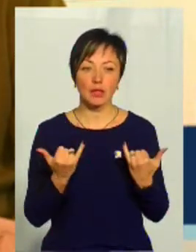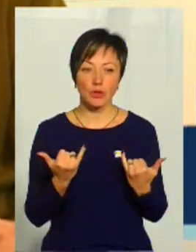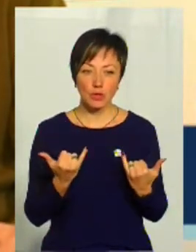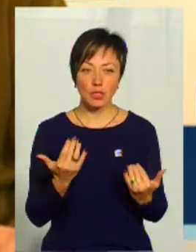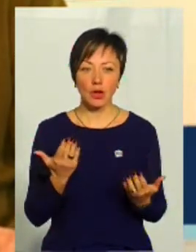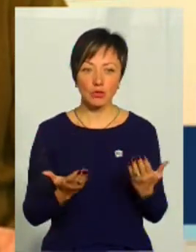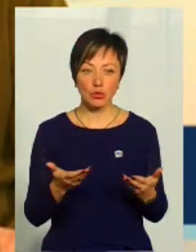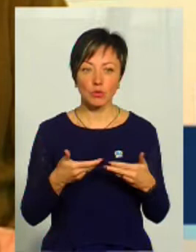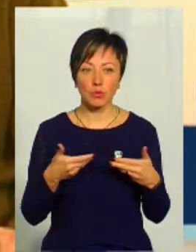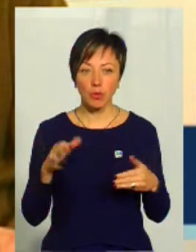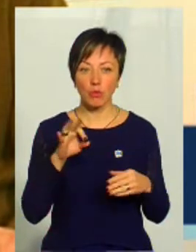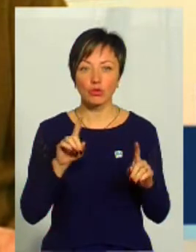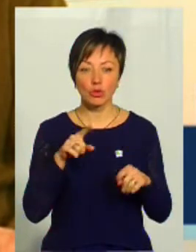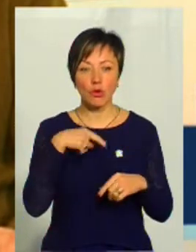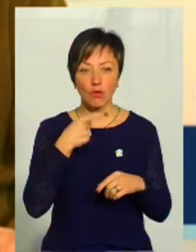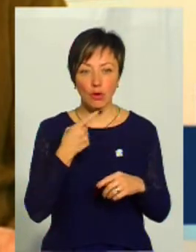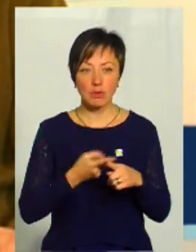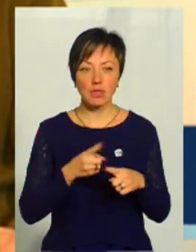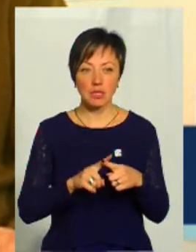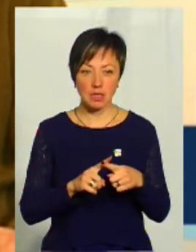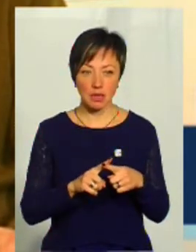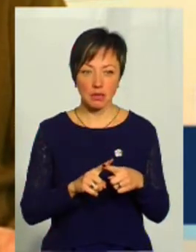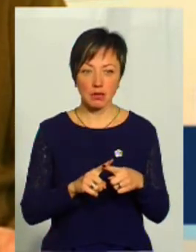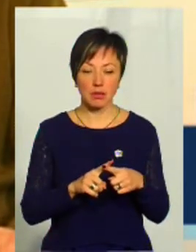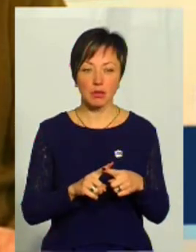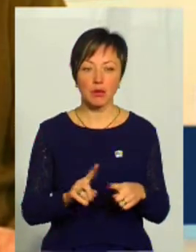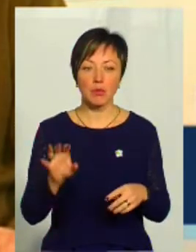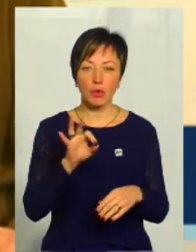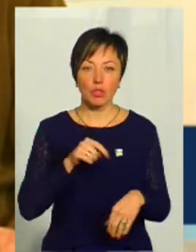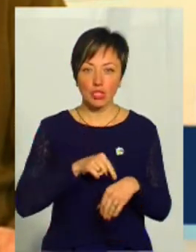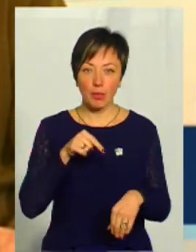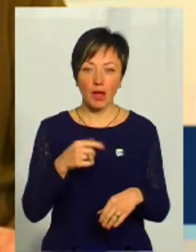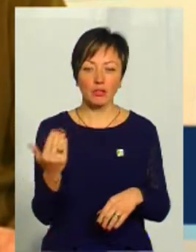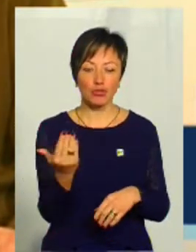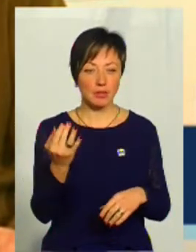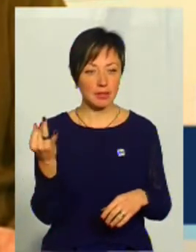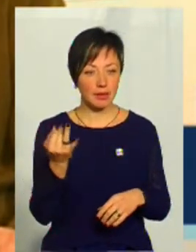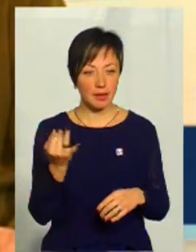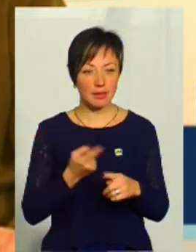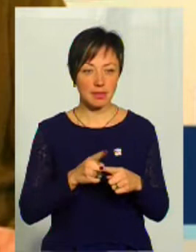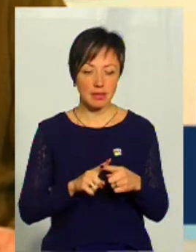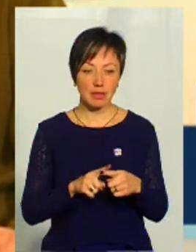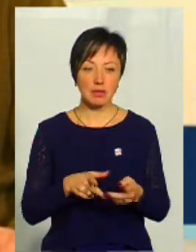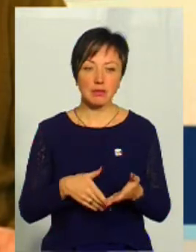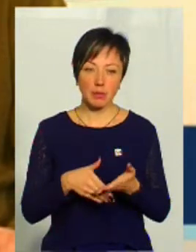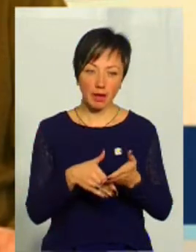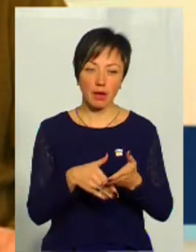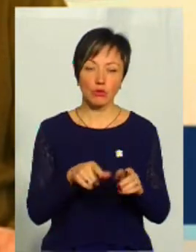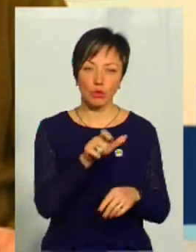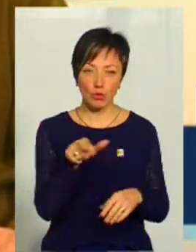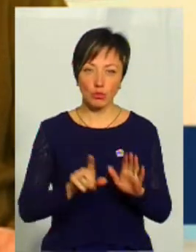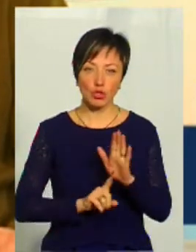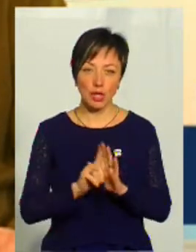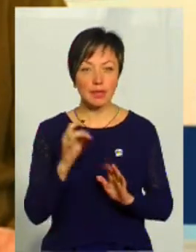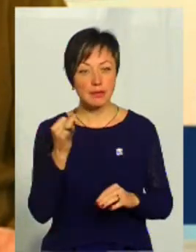На сьогодні, якщо ми про щось говоримо, це, звичайно, про зачіпає чийсь інтереси, і це, звичайно, сприяє тому, що